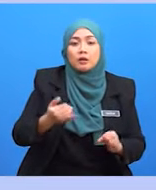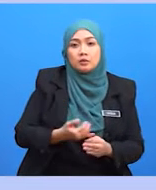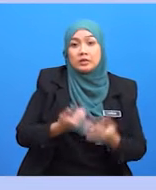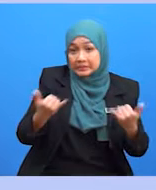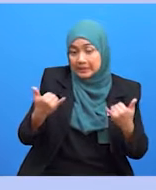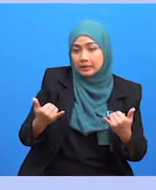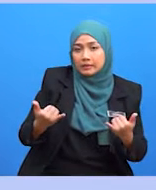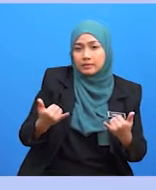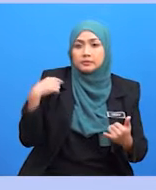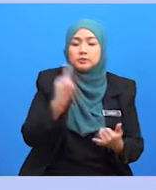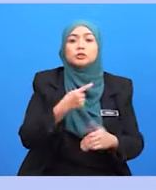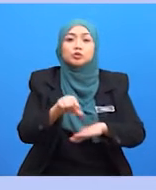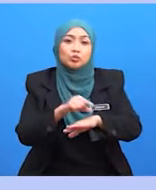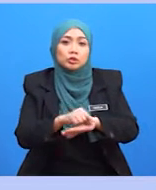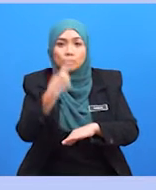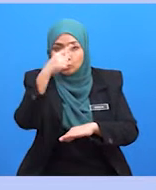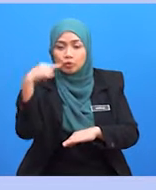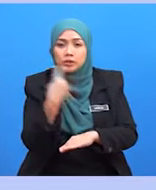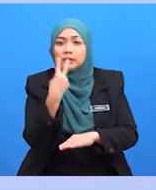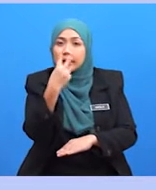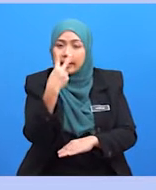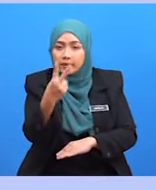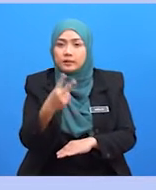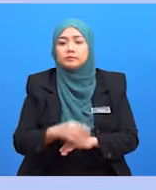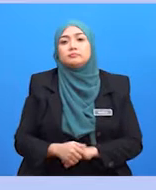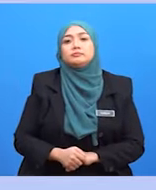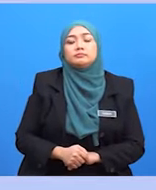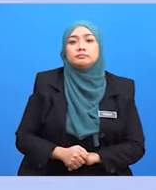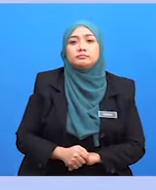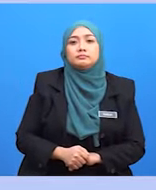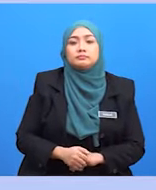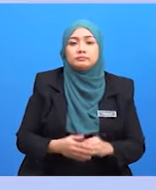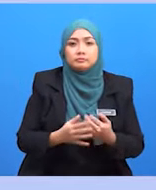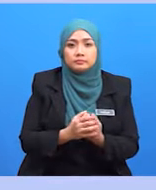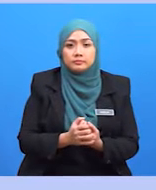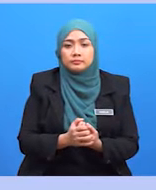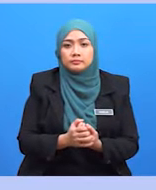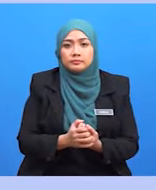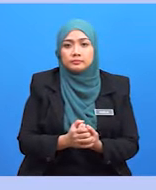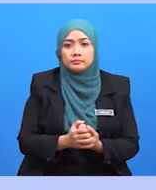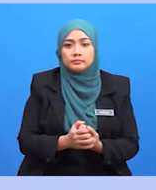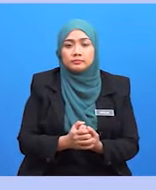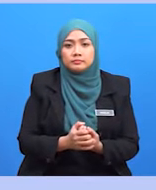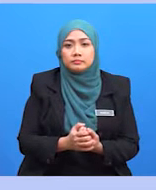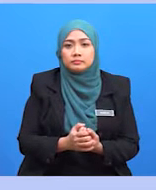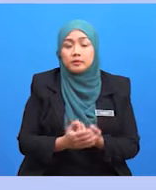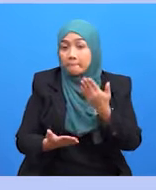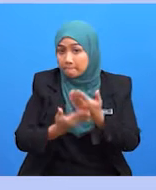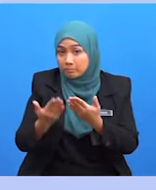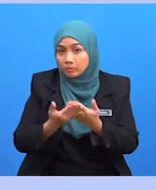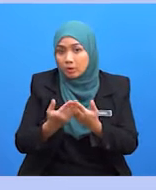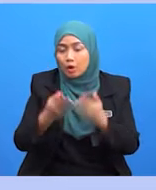dibaca juga untuk dilihat. memudahkan proses komunikasi juga kegunaan rasmi